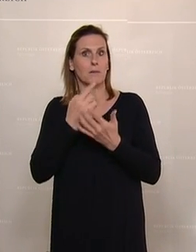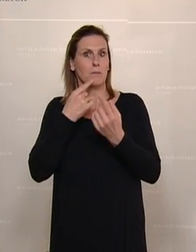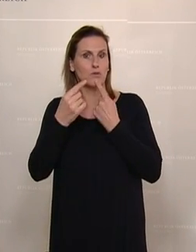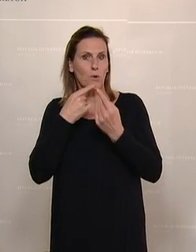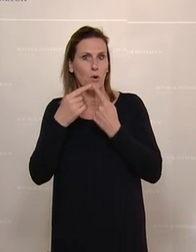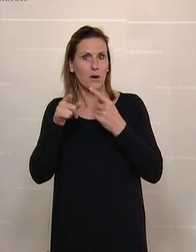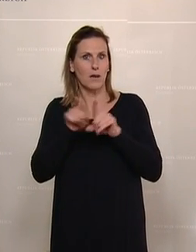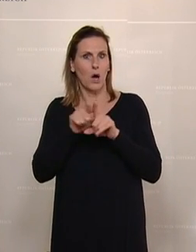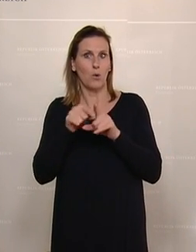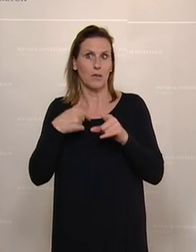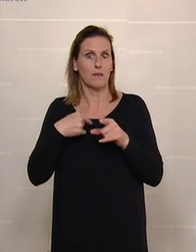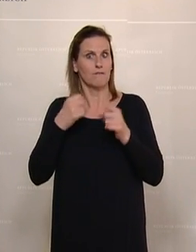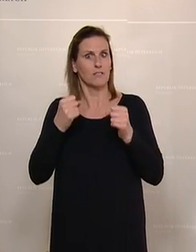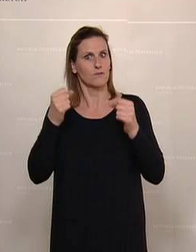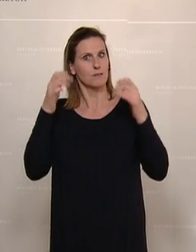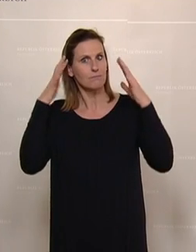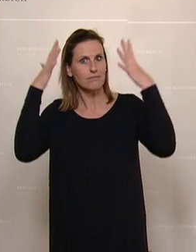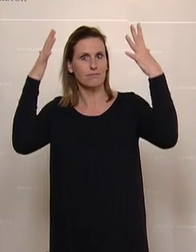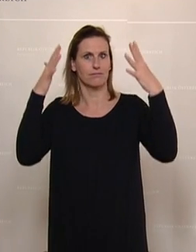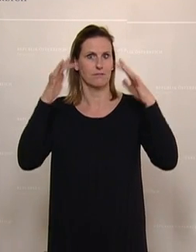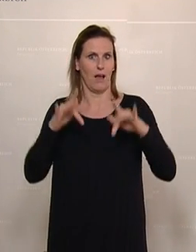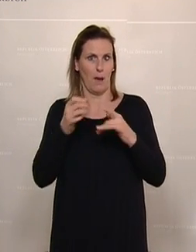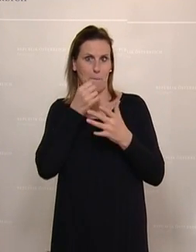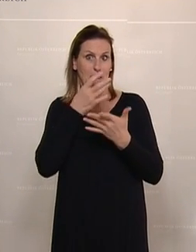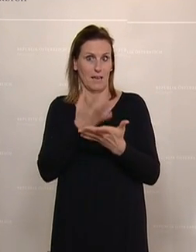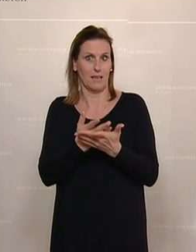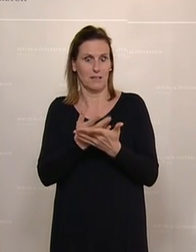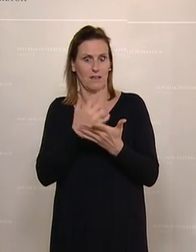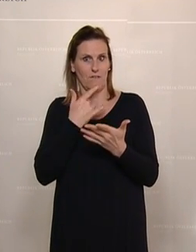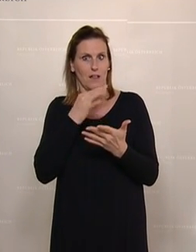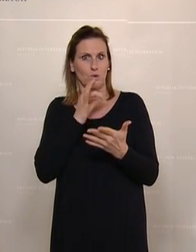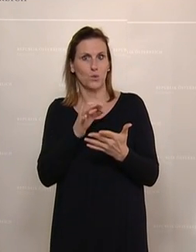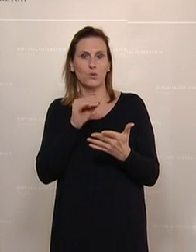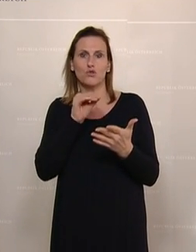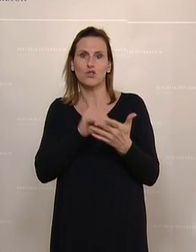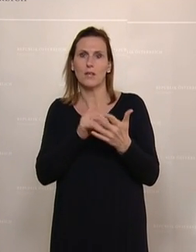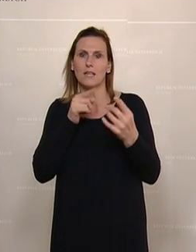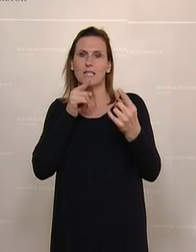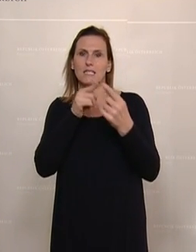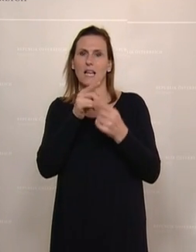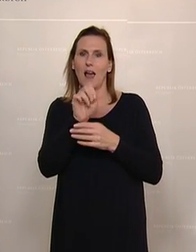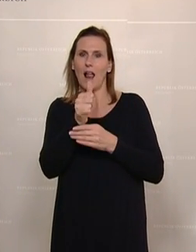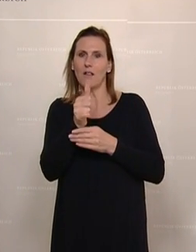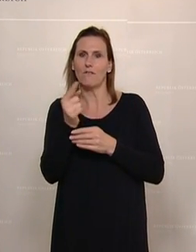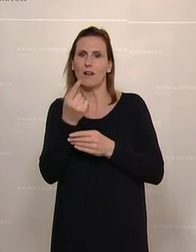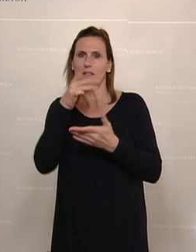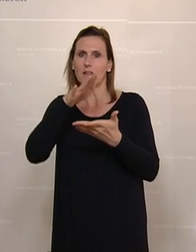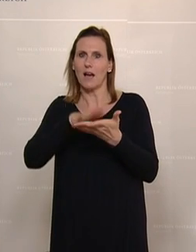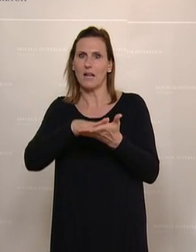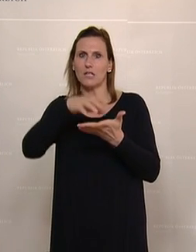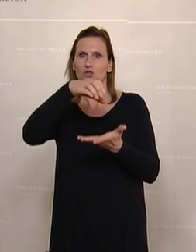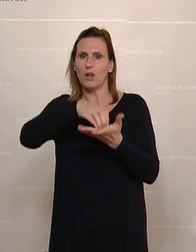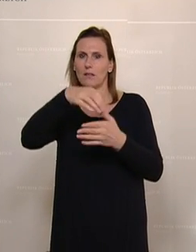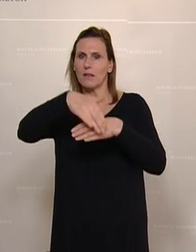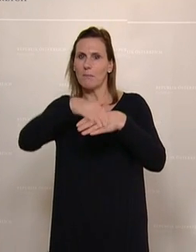ich bin auch sehr begeistert von diesem Bericht, darf ich sagen, stellt im Ziel 11 nachhaltige Städte und Gemeinden